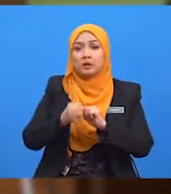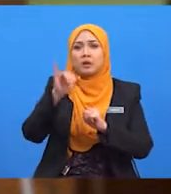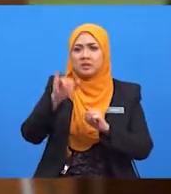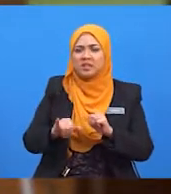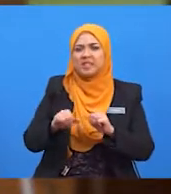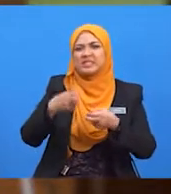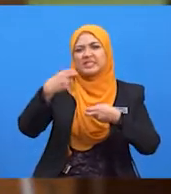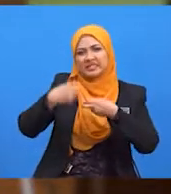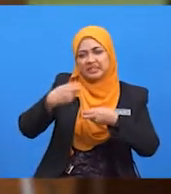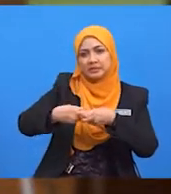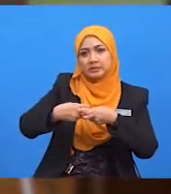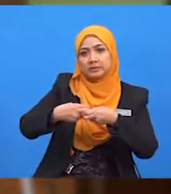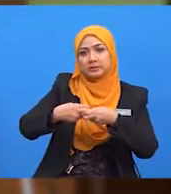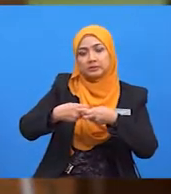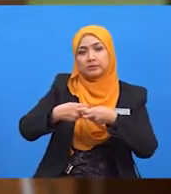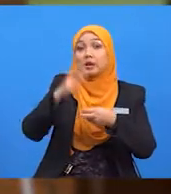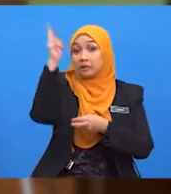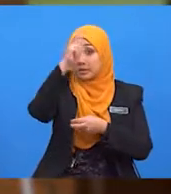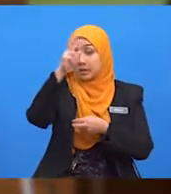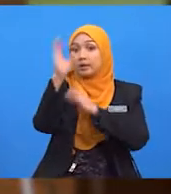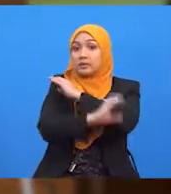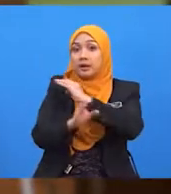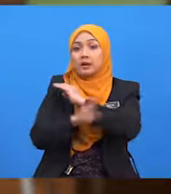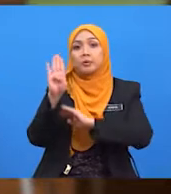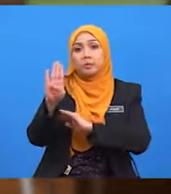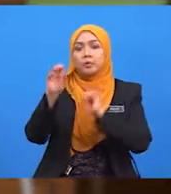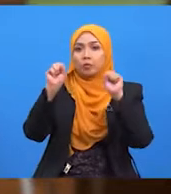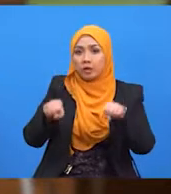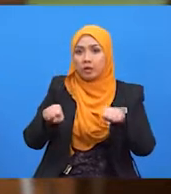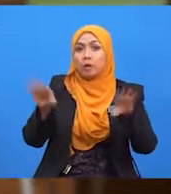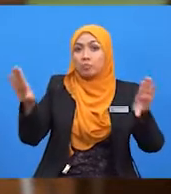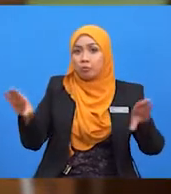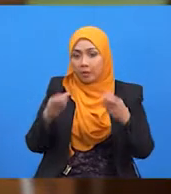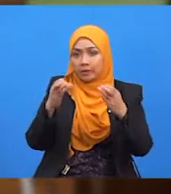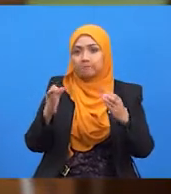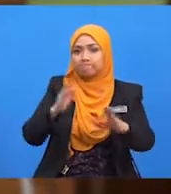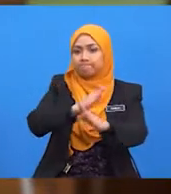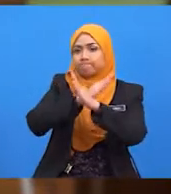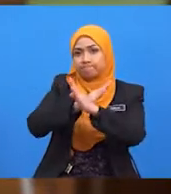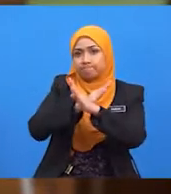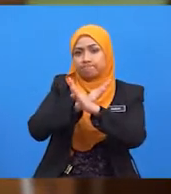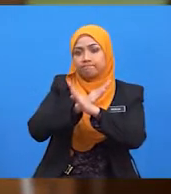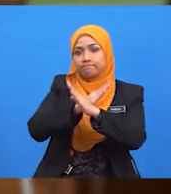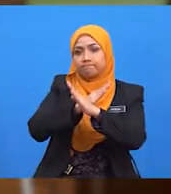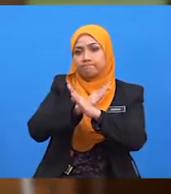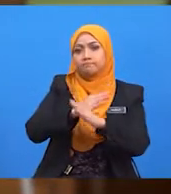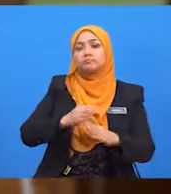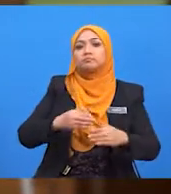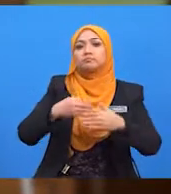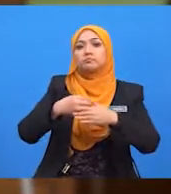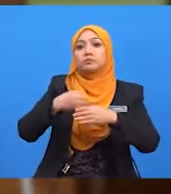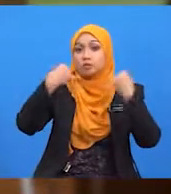sekatan perdagangan antarabangsa seperti tarif import. Apakah yang